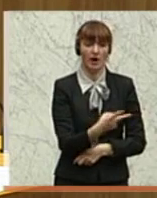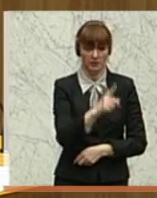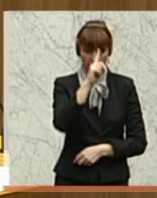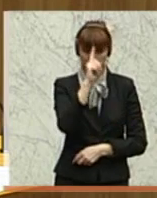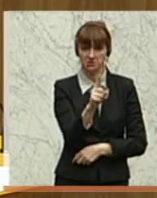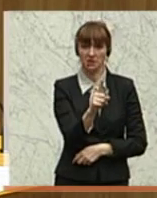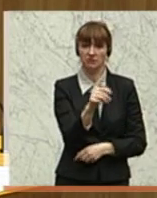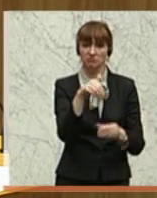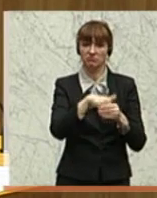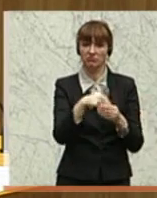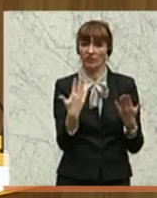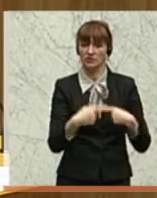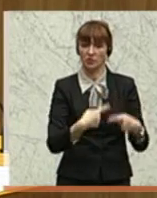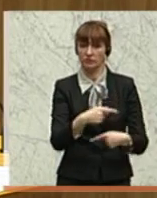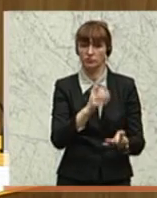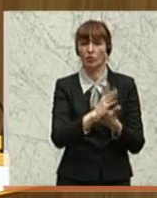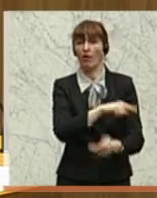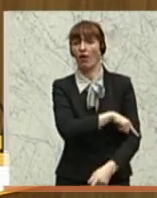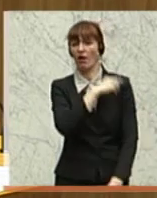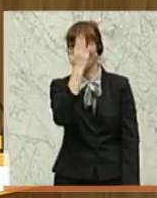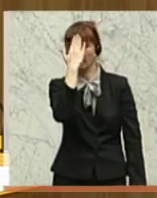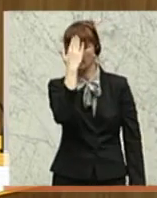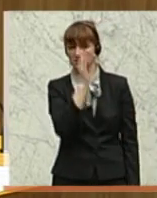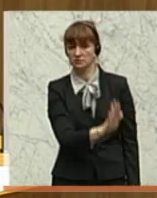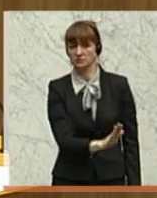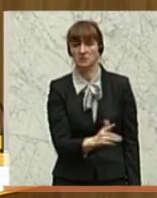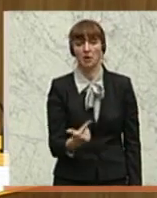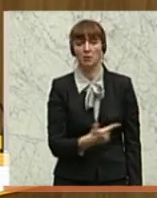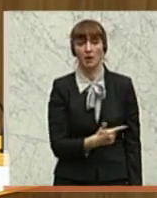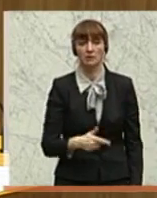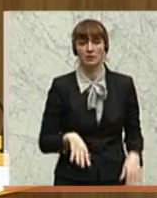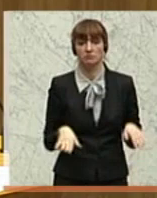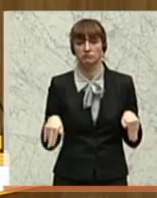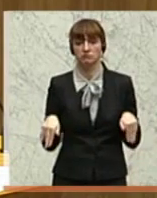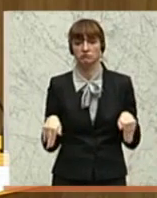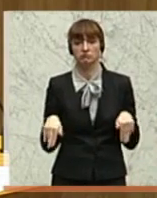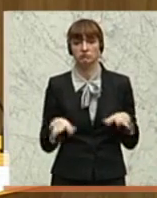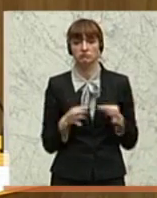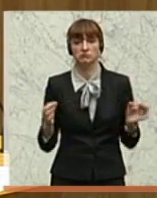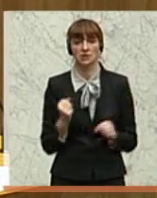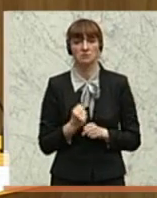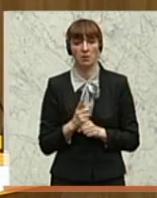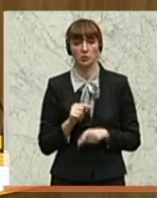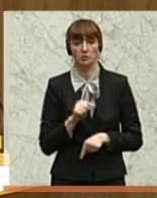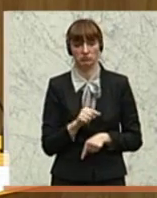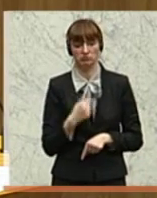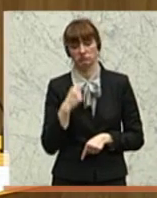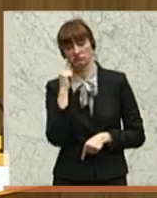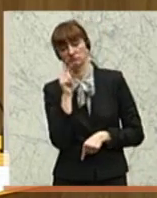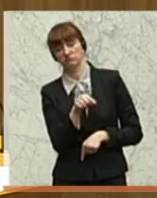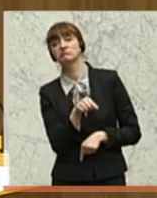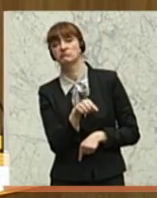Und zwar seit langem. Beide sind untätig. Das ist in meinen Augen eine Verletzung ihrer Dienstpflichten.